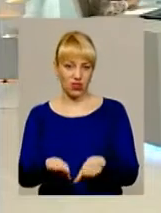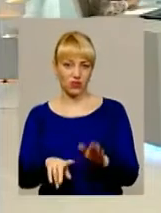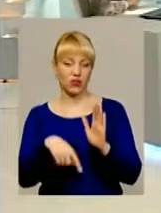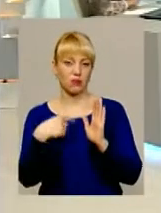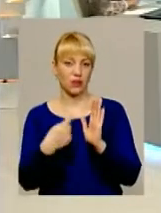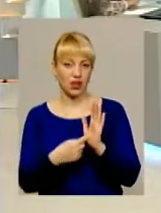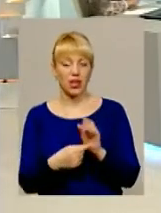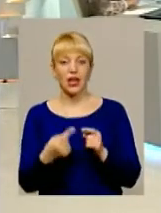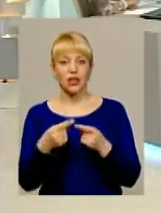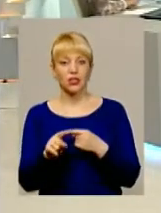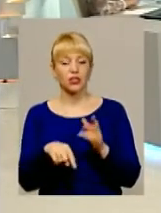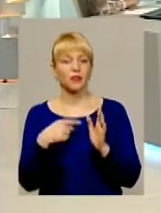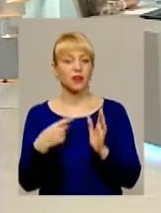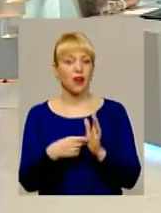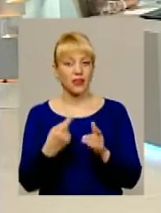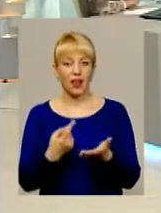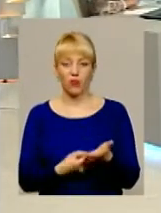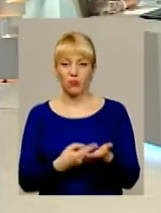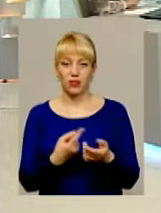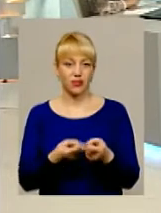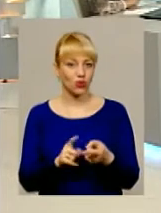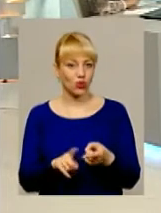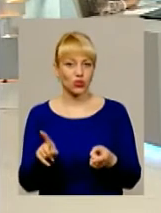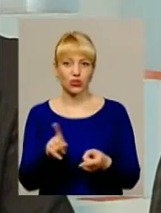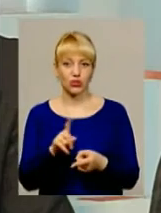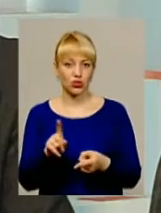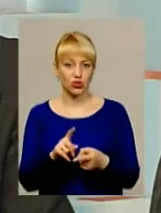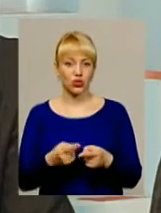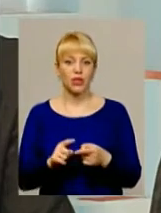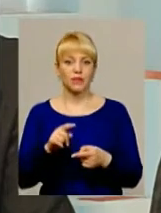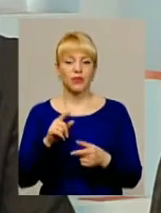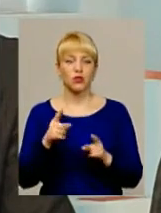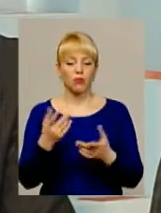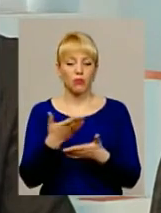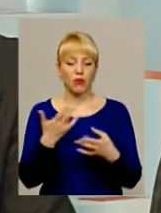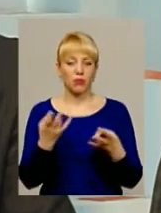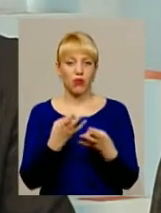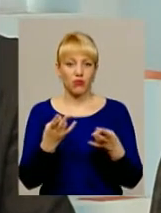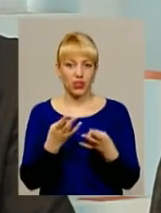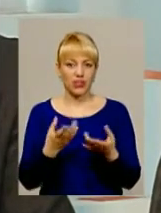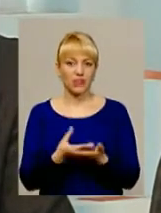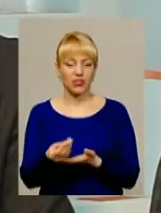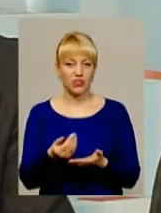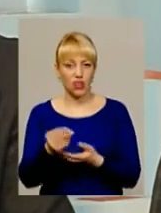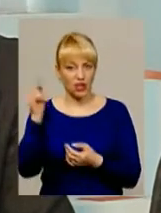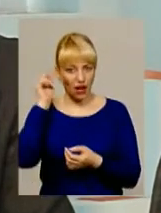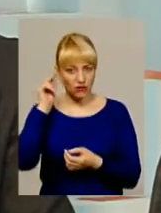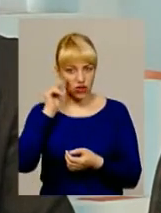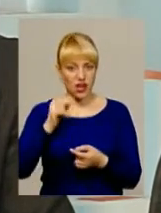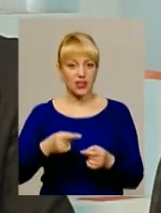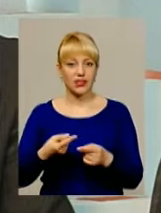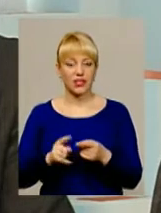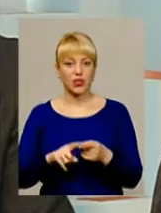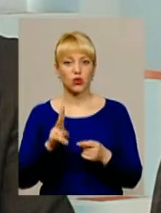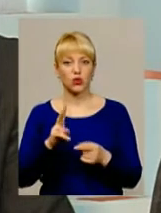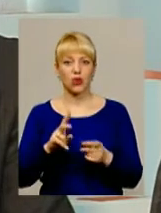Інше питання ще є аргумент той, що чому ми маємо фінансувати навчання тих дітей, які навчаються